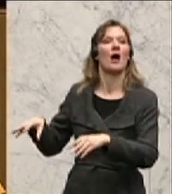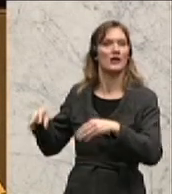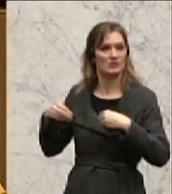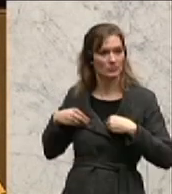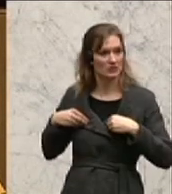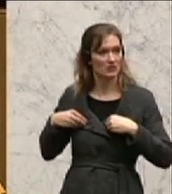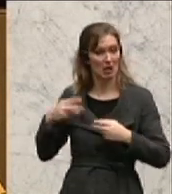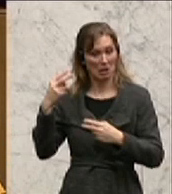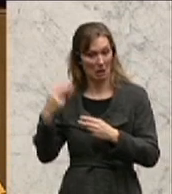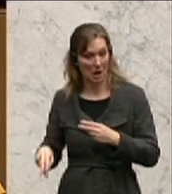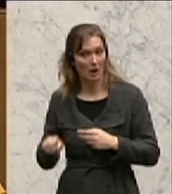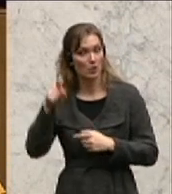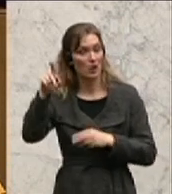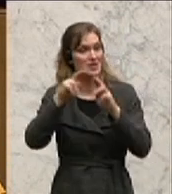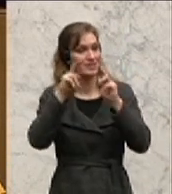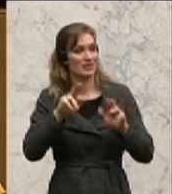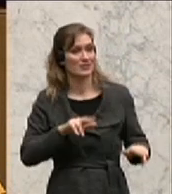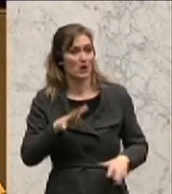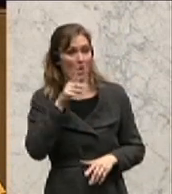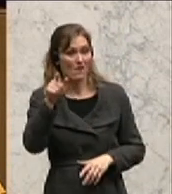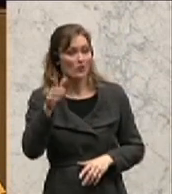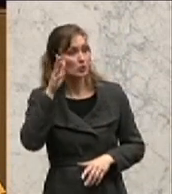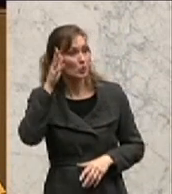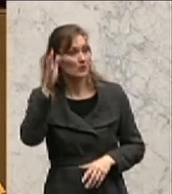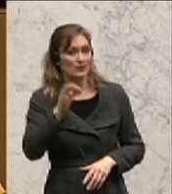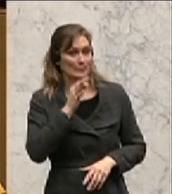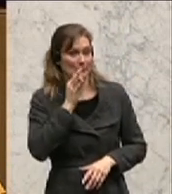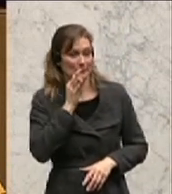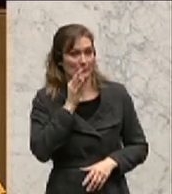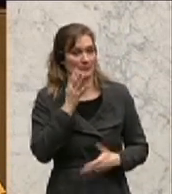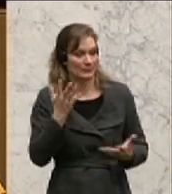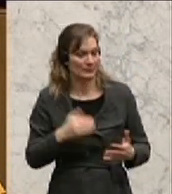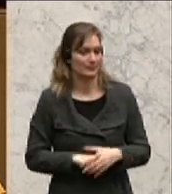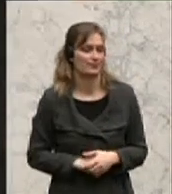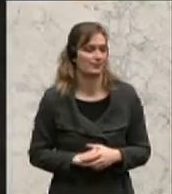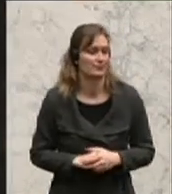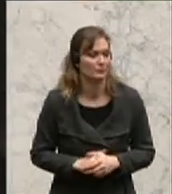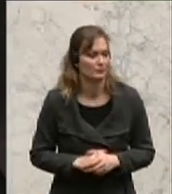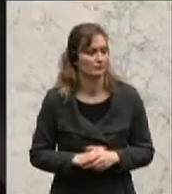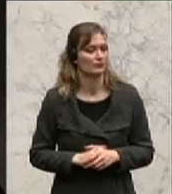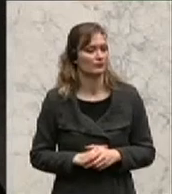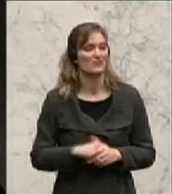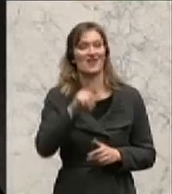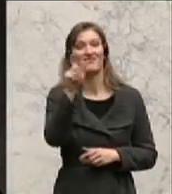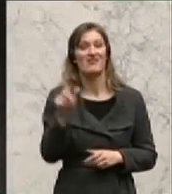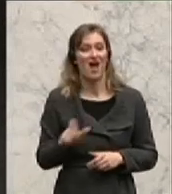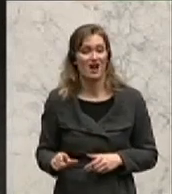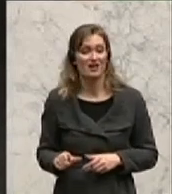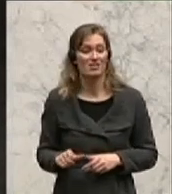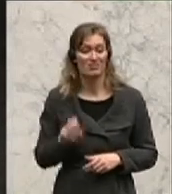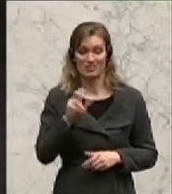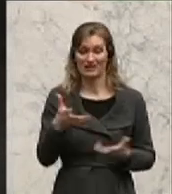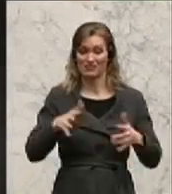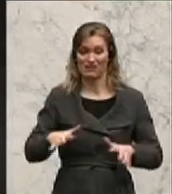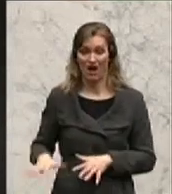eine Klage vor dem Internationalen Gerichtshof in der Zukunft massiv erschwert wird. Das heißt, Italien hat in 13 Fällen